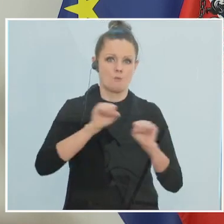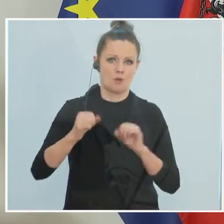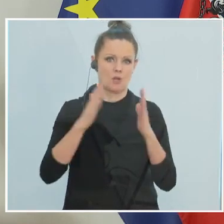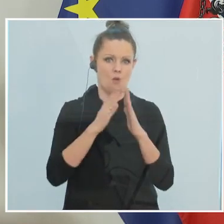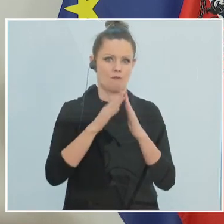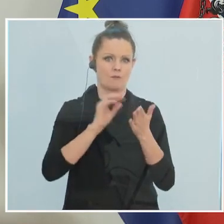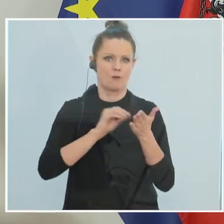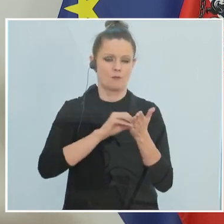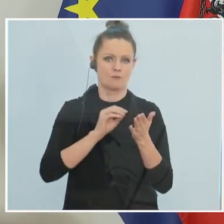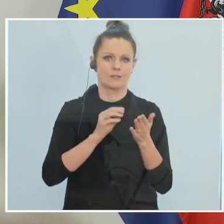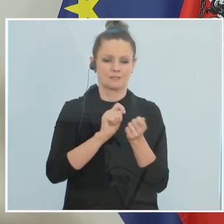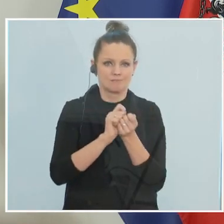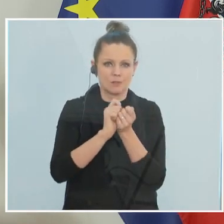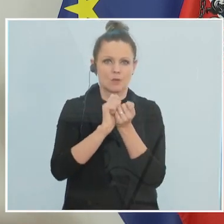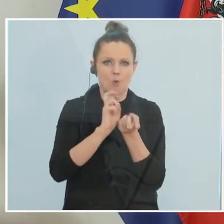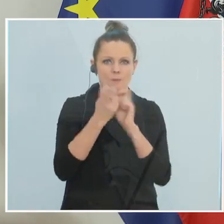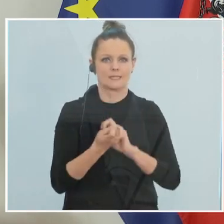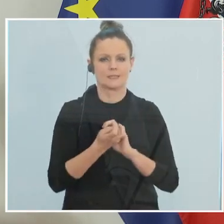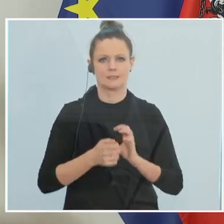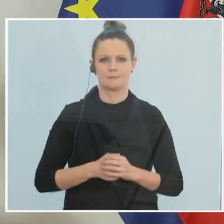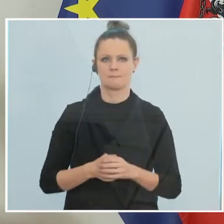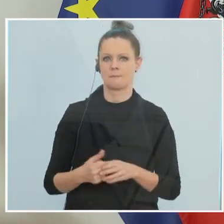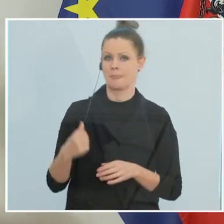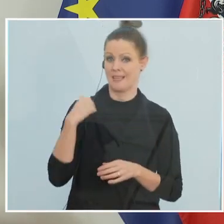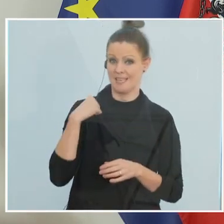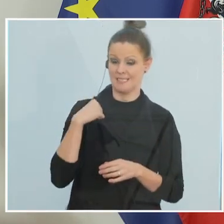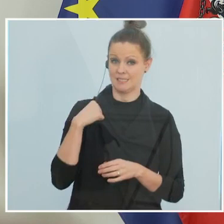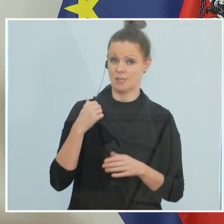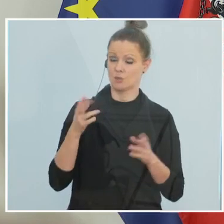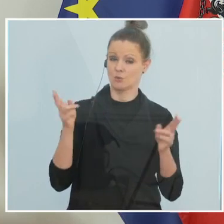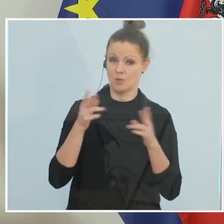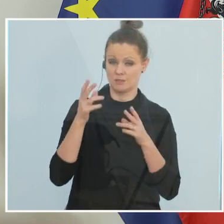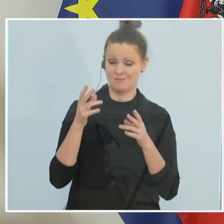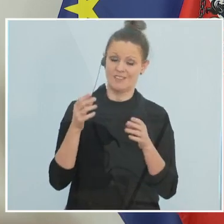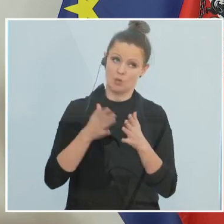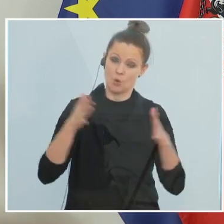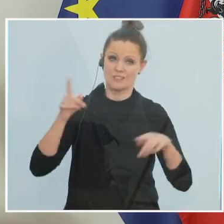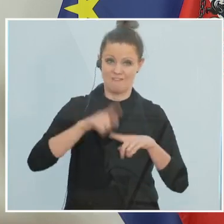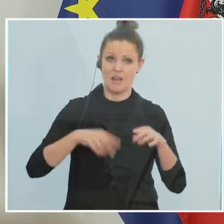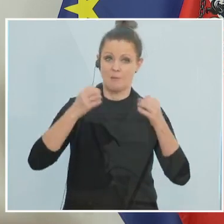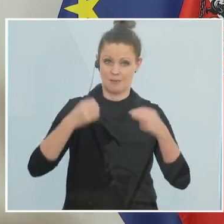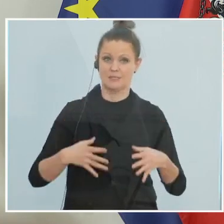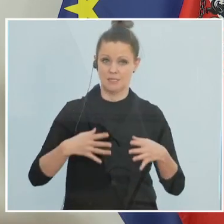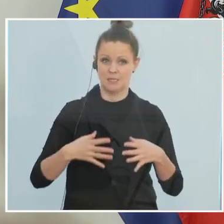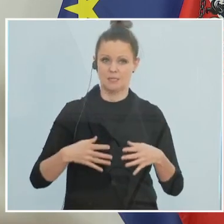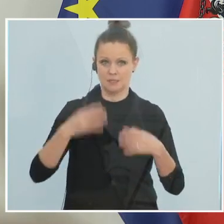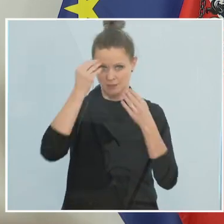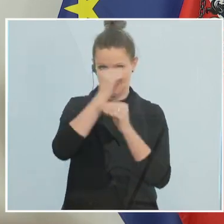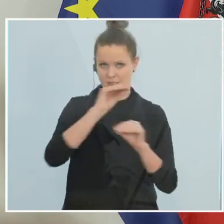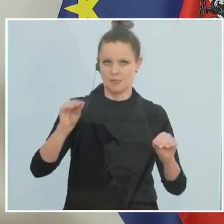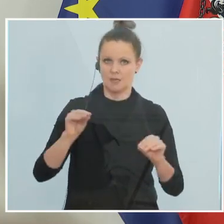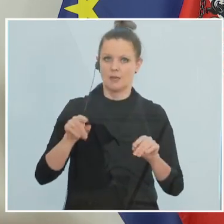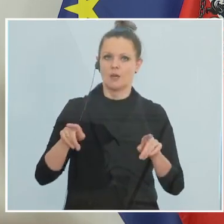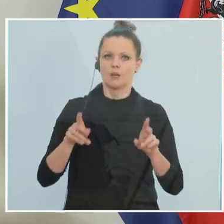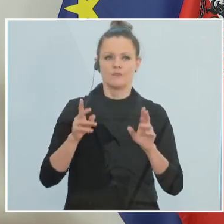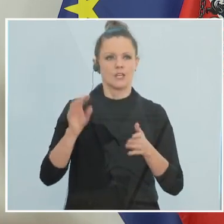Zum Homeoffice noch eine ganz kleine Anmerkung. Da ist mir gestern ein großer Fehler passiert. Ich habe gestern gesagt, im Homeoffice kann man dann